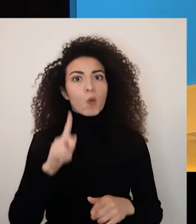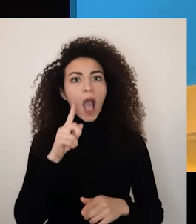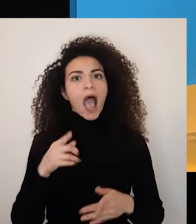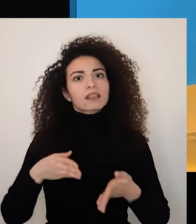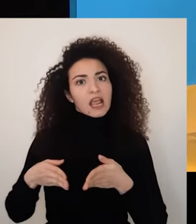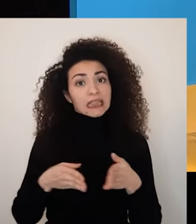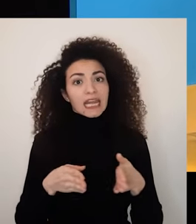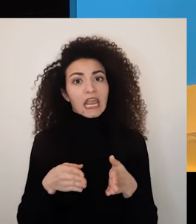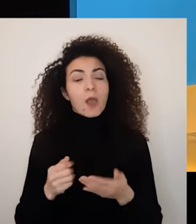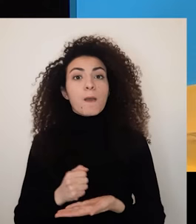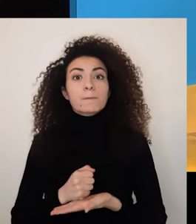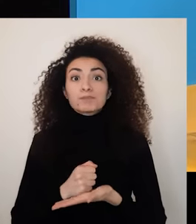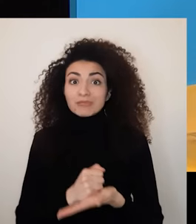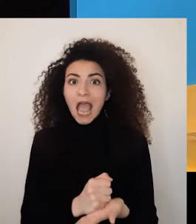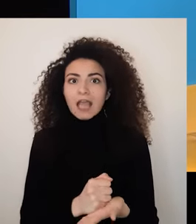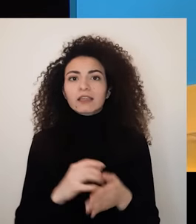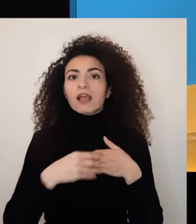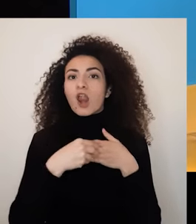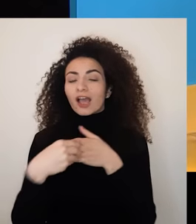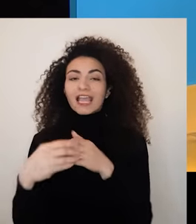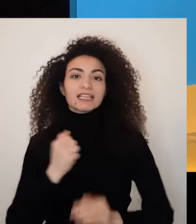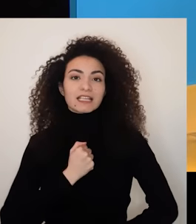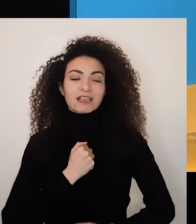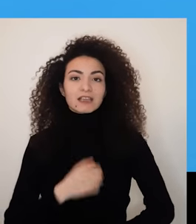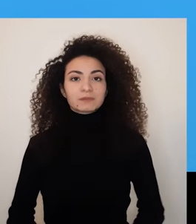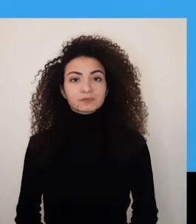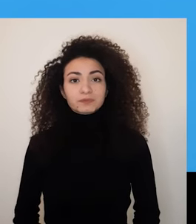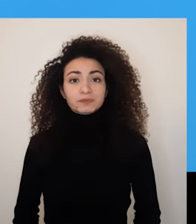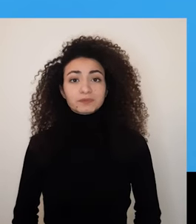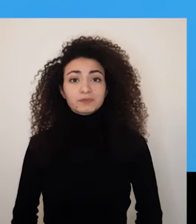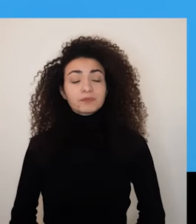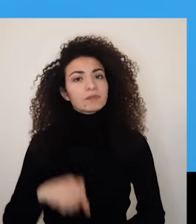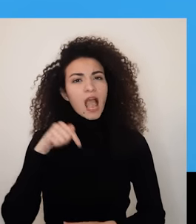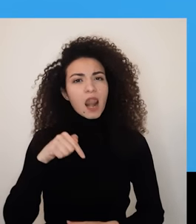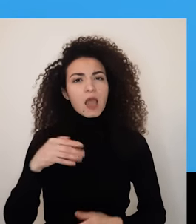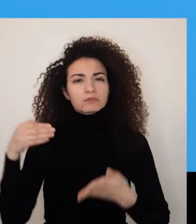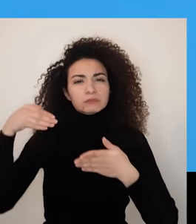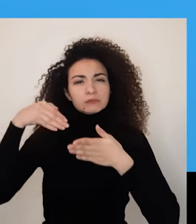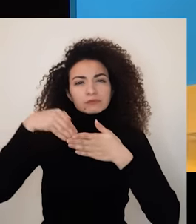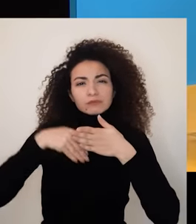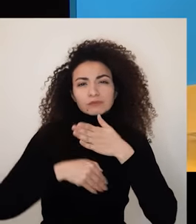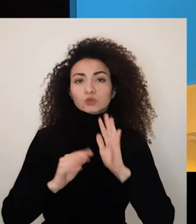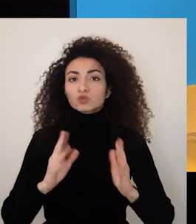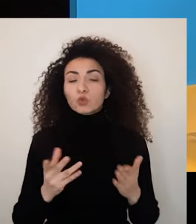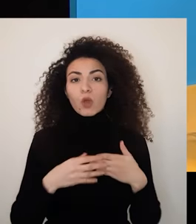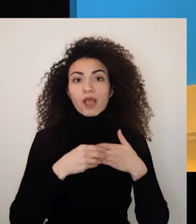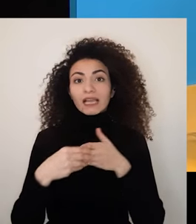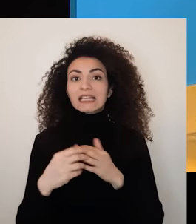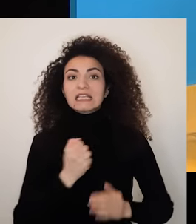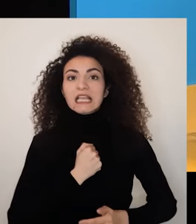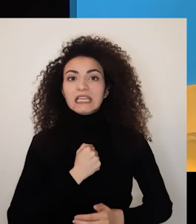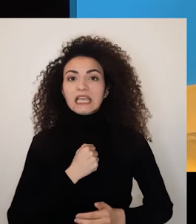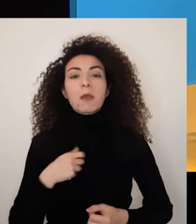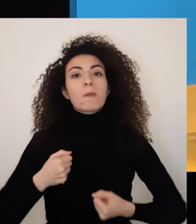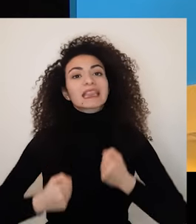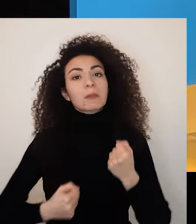بالفقرة رقم عشرة هي أحد الاستراتيجيات الإدراكية لتحقيق القيادة الذاتية أما هلأ فرح